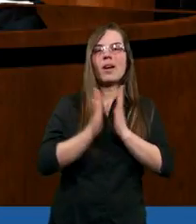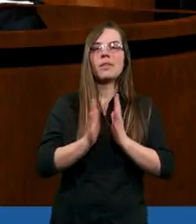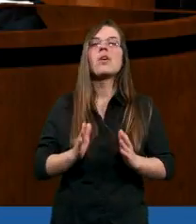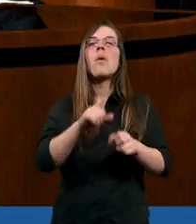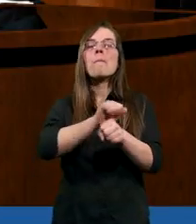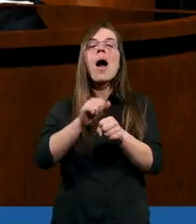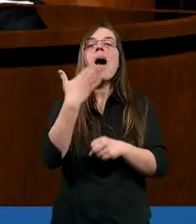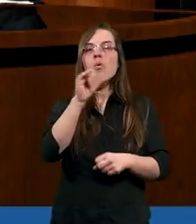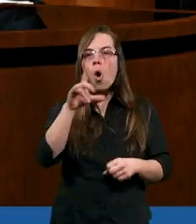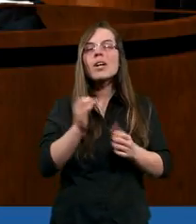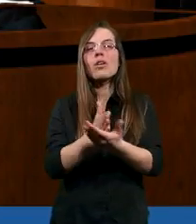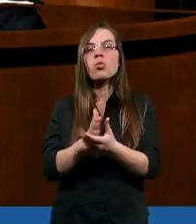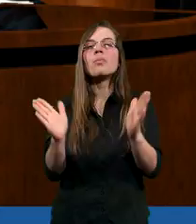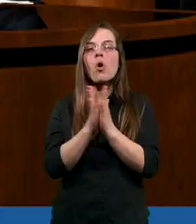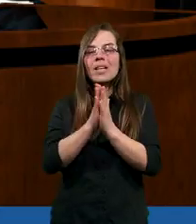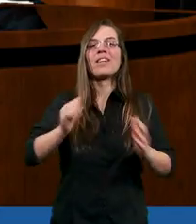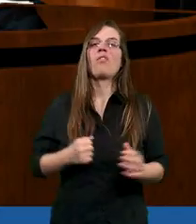Małgosiu, służ modlitwą.